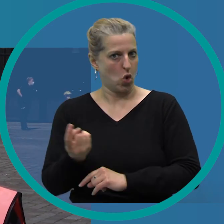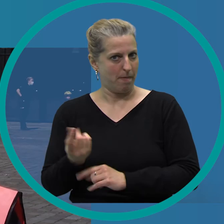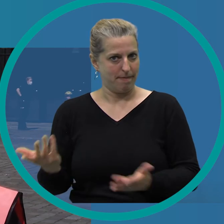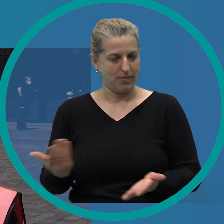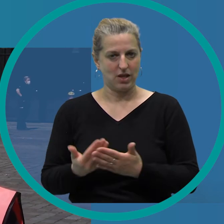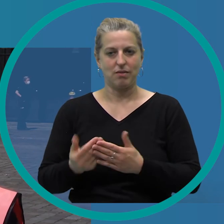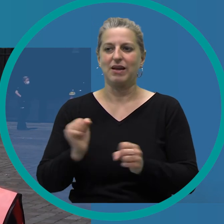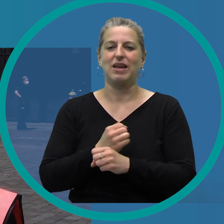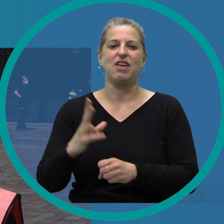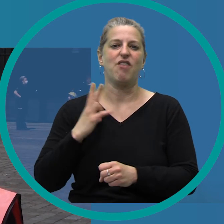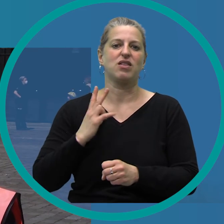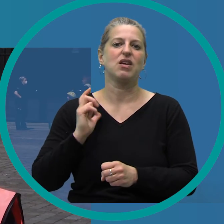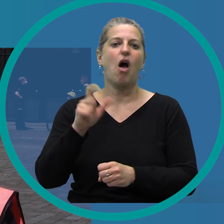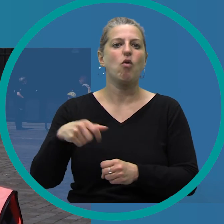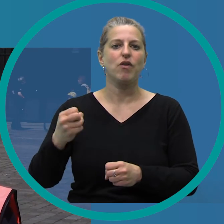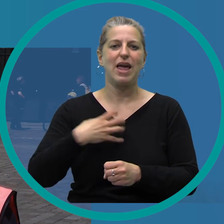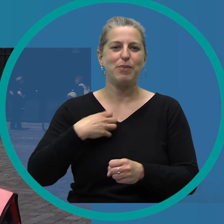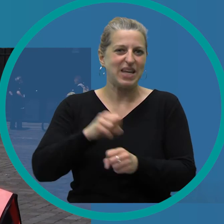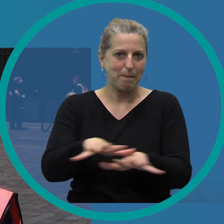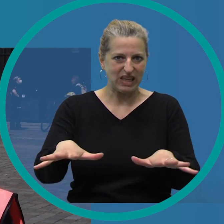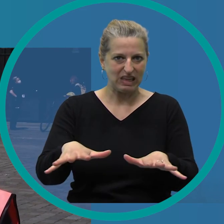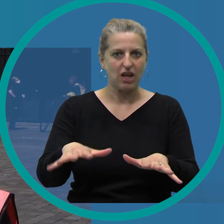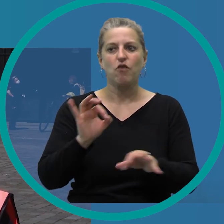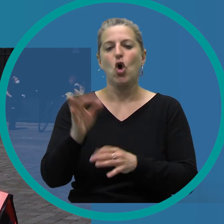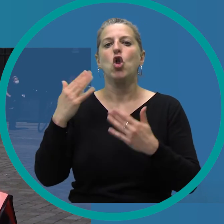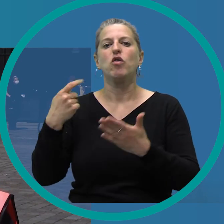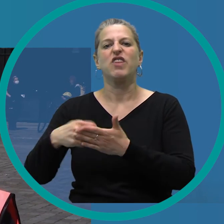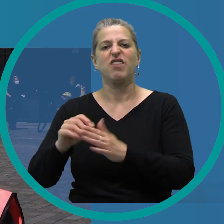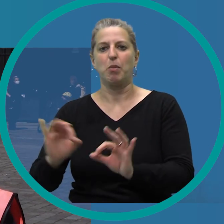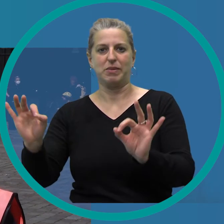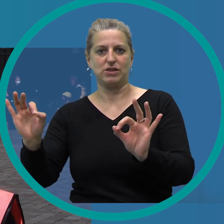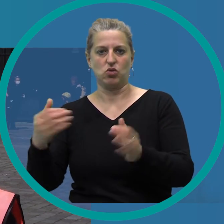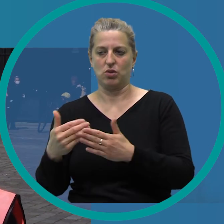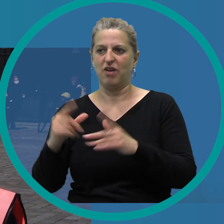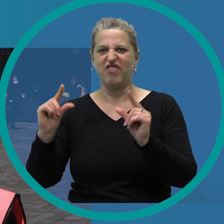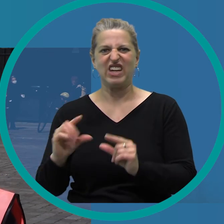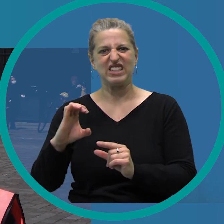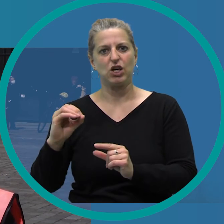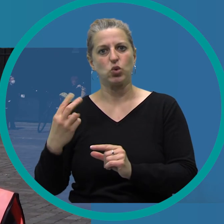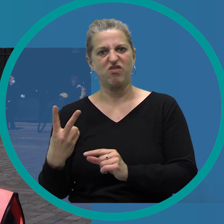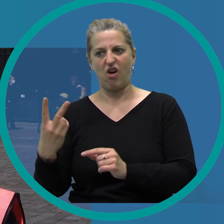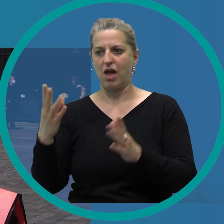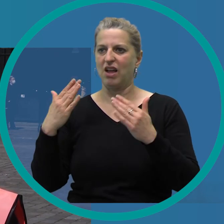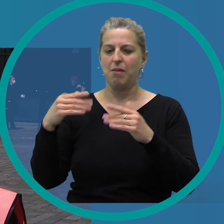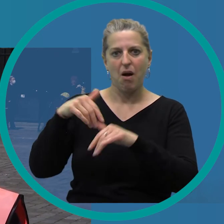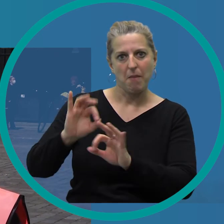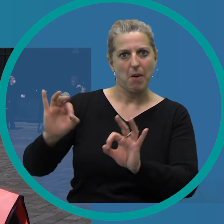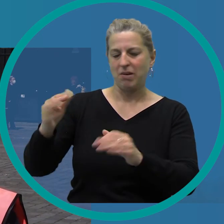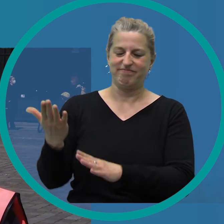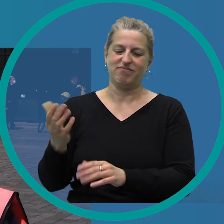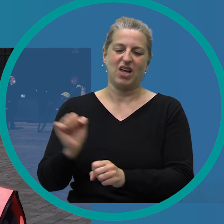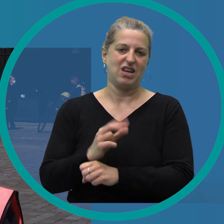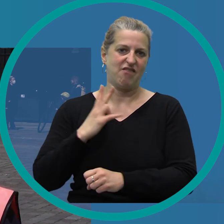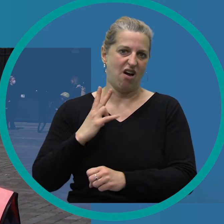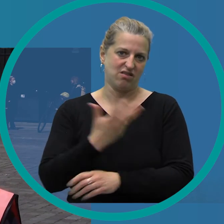eben nicht auf Epidemien warten, damit sich unsere Luftwerte verbessern oder damit weniger CO2 emittiert wird. Das muss eigentlich